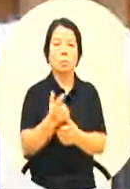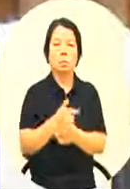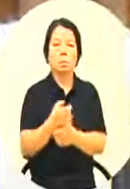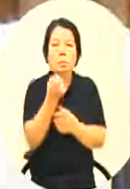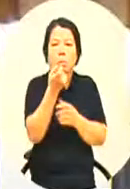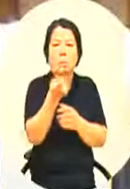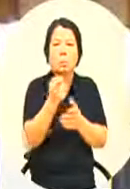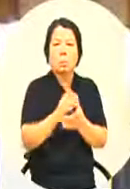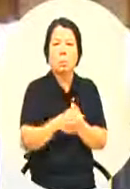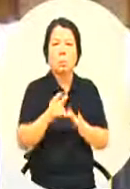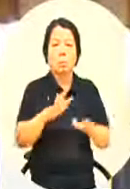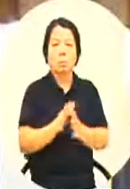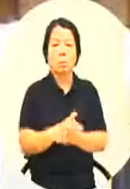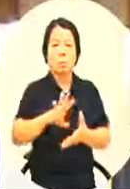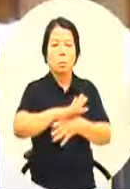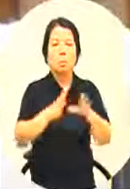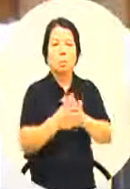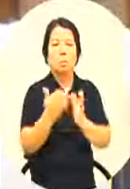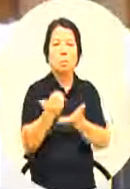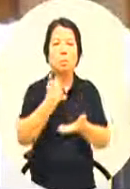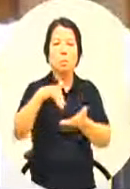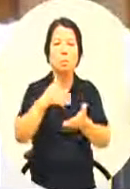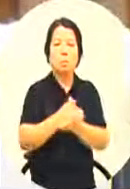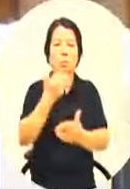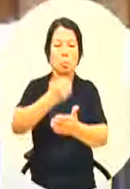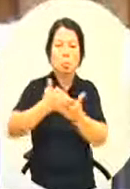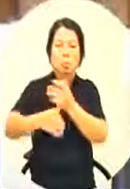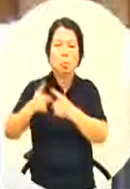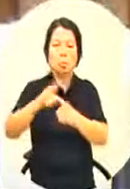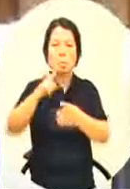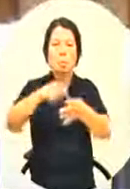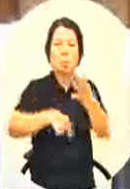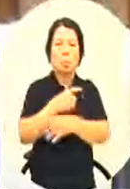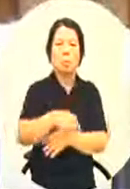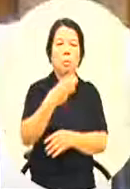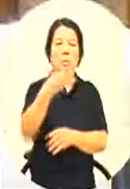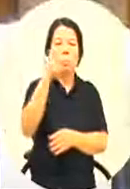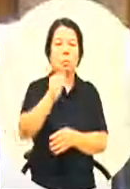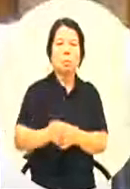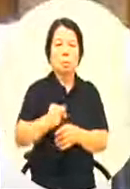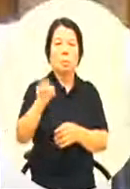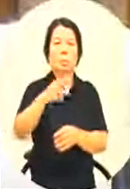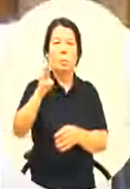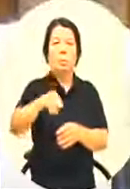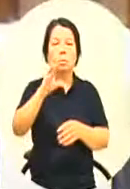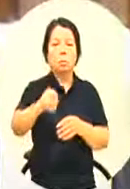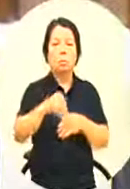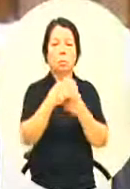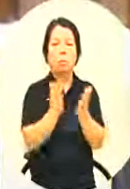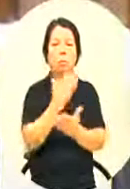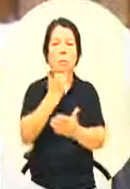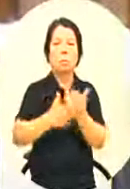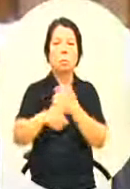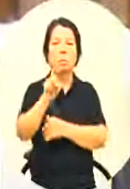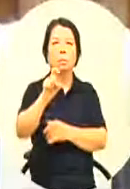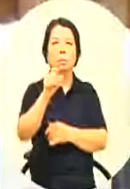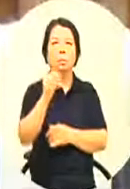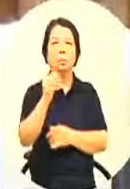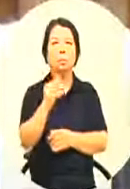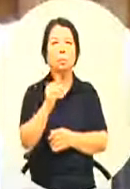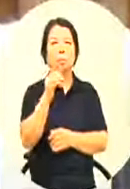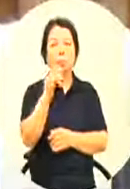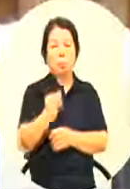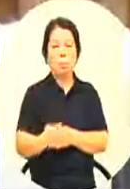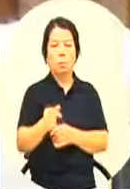文化局的整体预算扣除掉您的人事费用三亿三千万大概是十亿吧可是